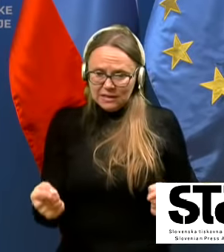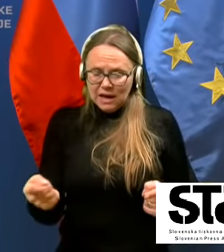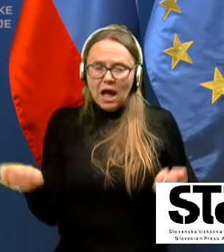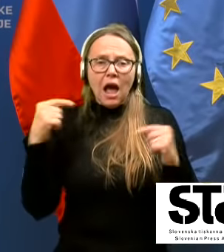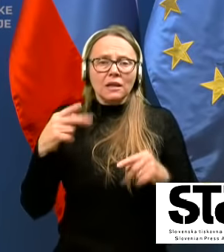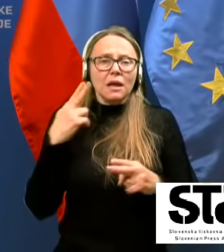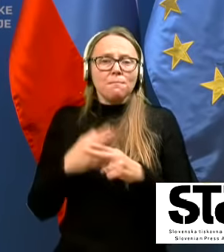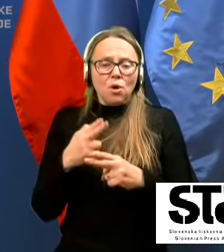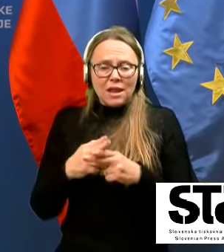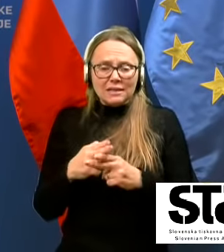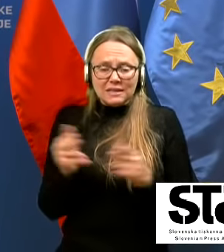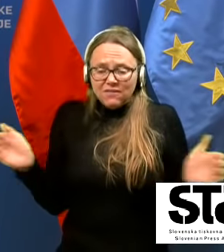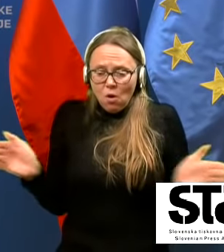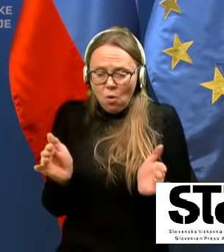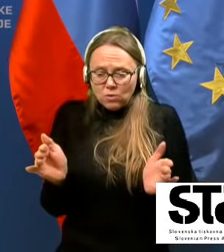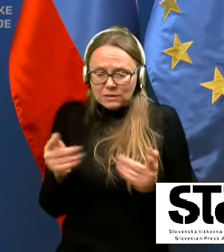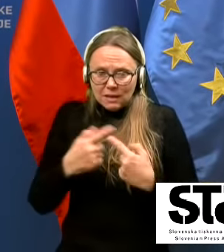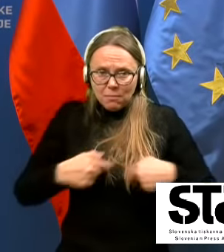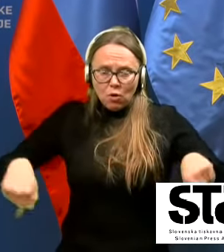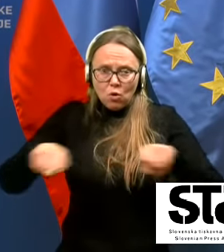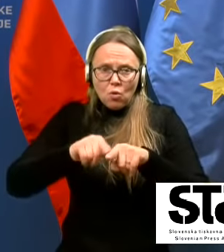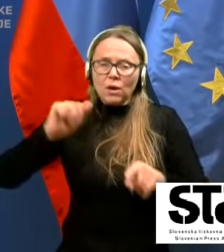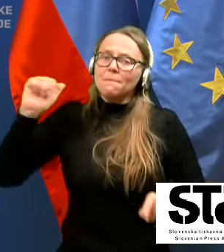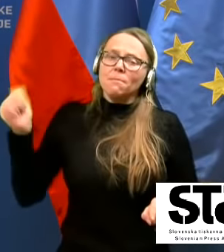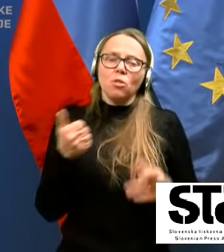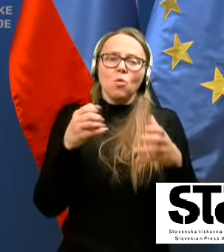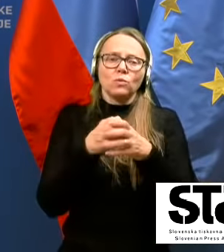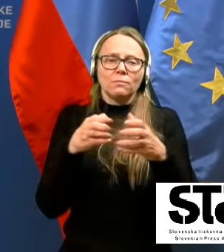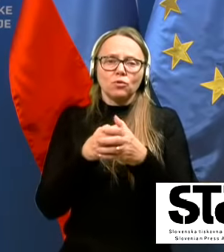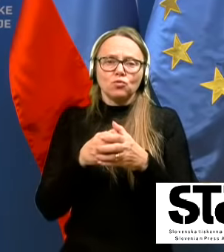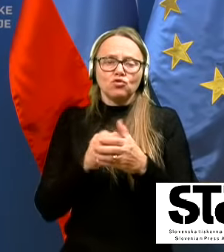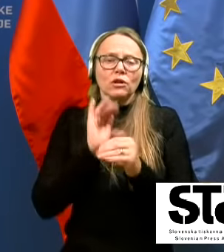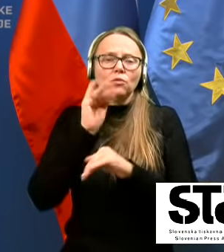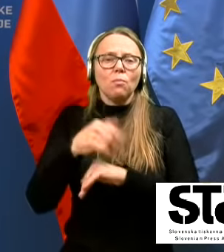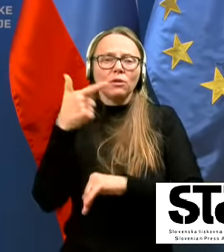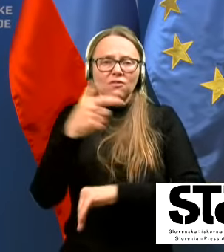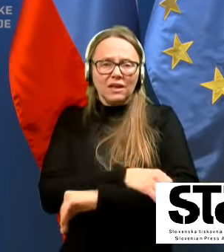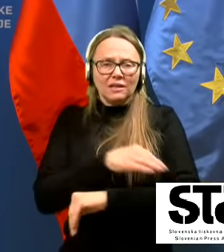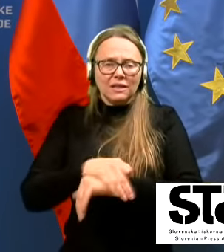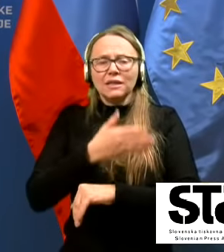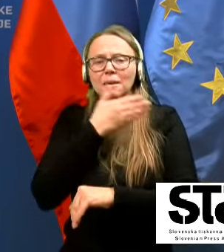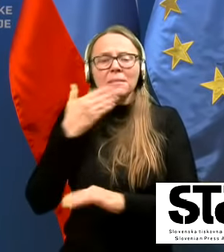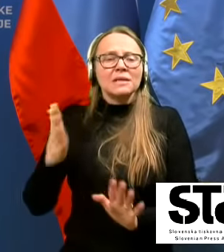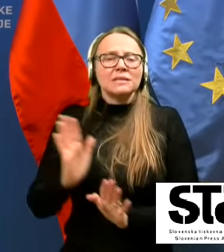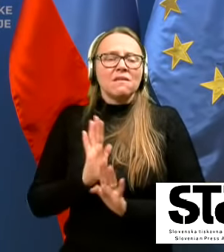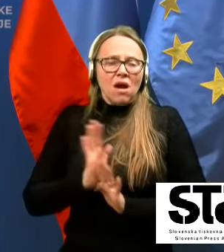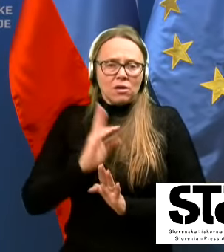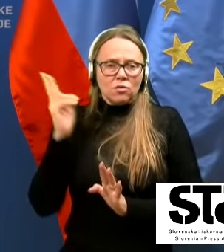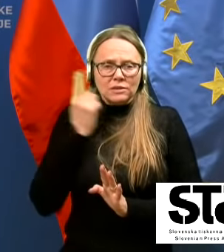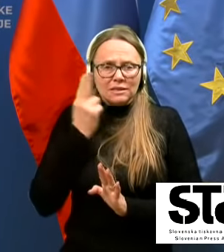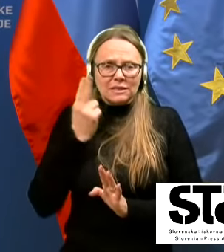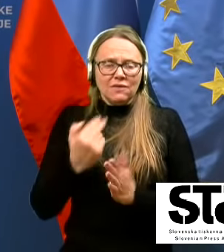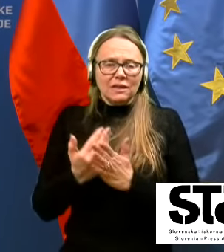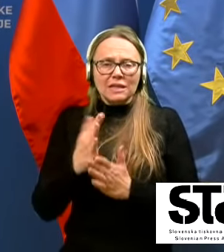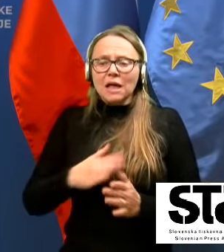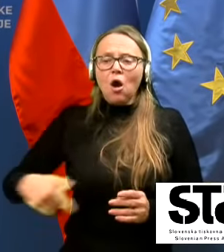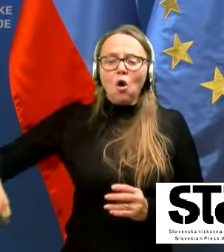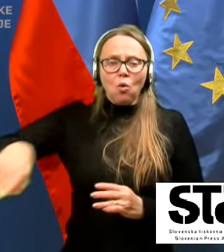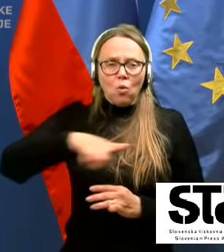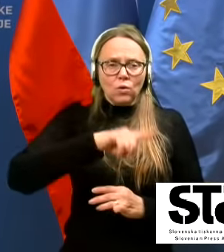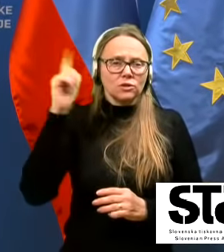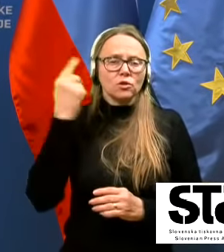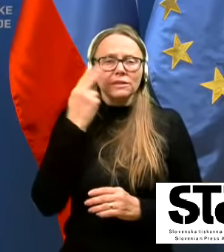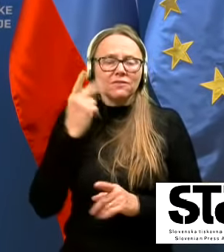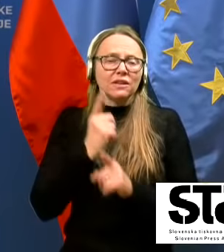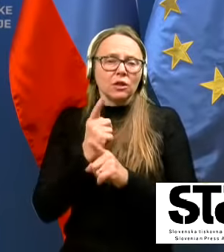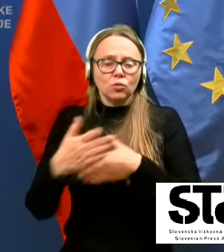in na to ponovnem druženju preko dveh tednih brez nevarnosti, svede za okolico in